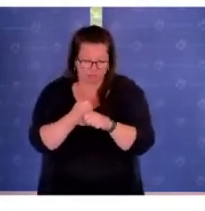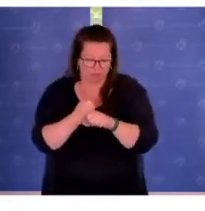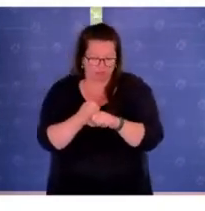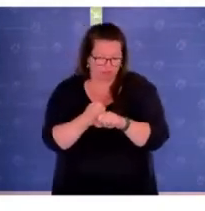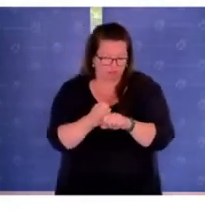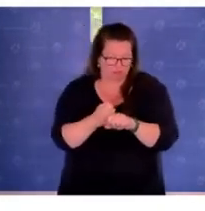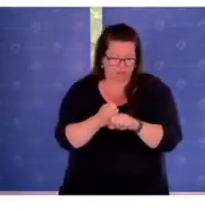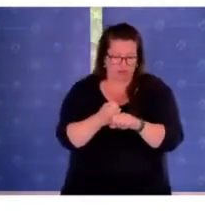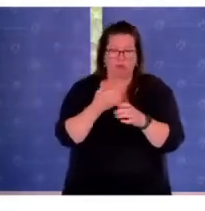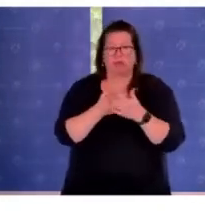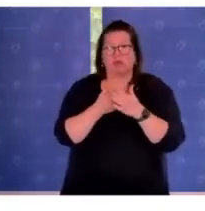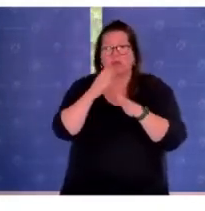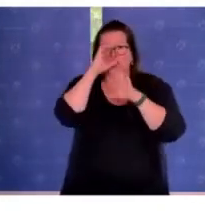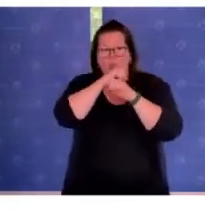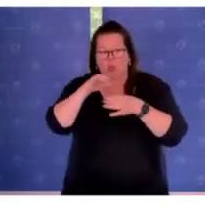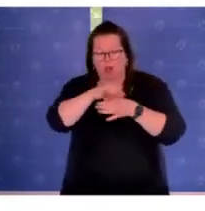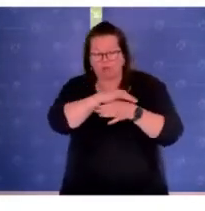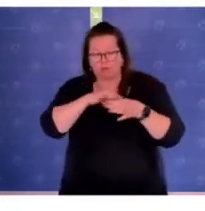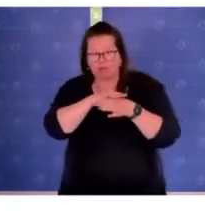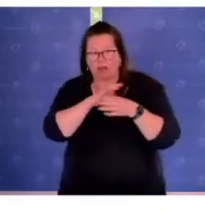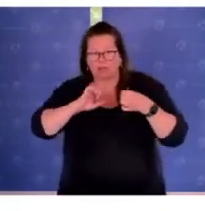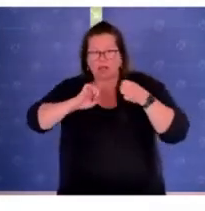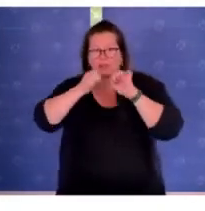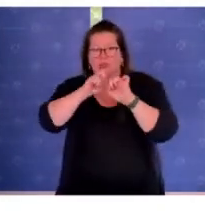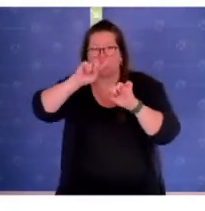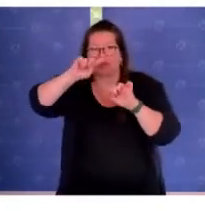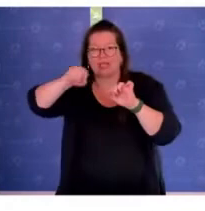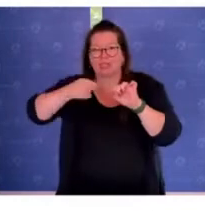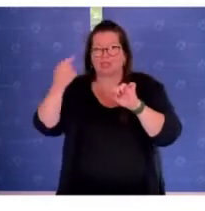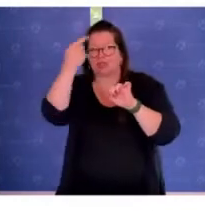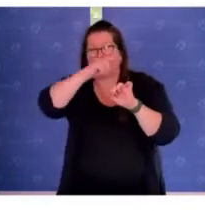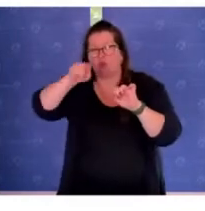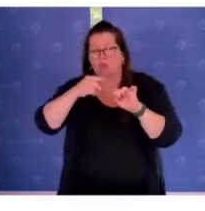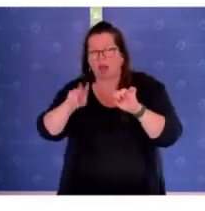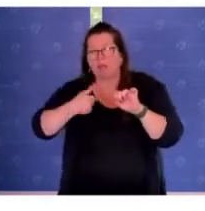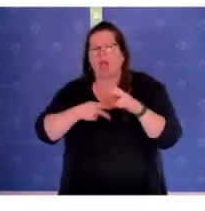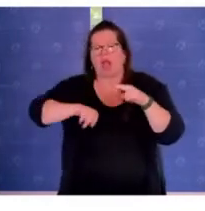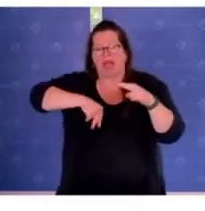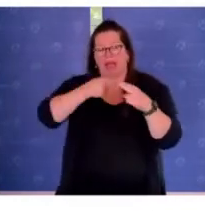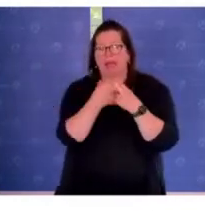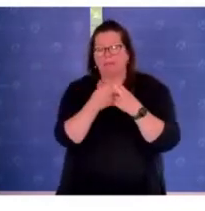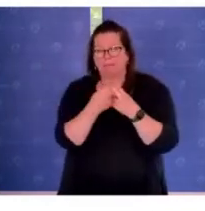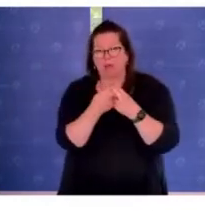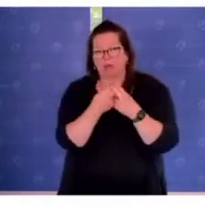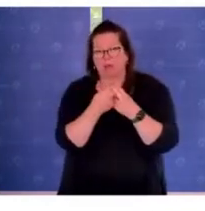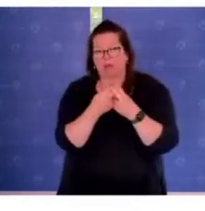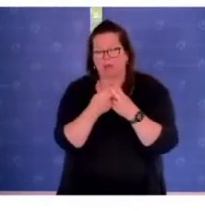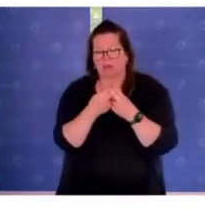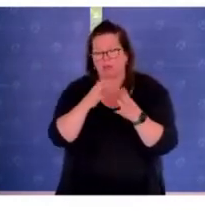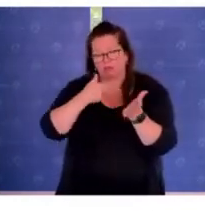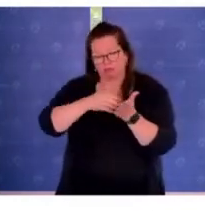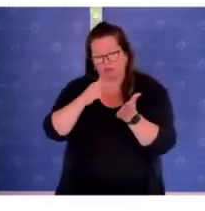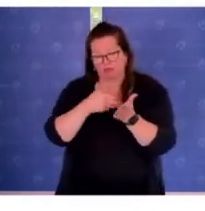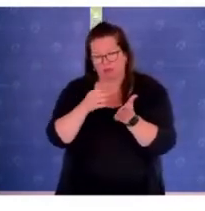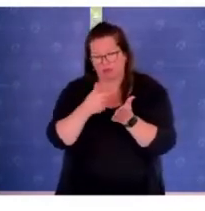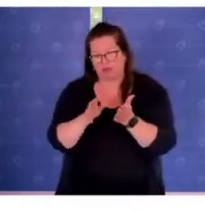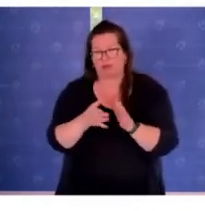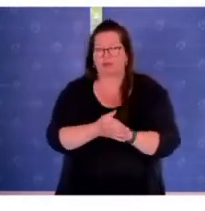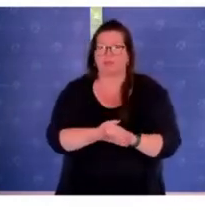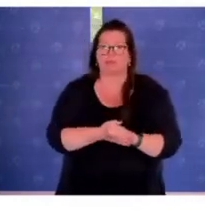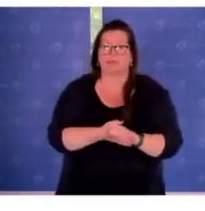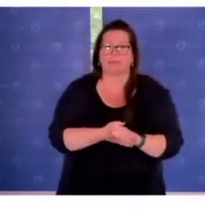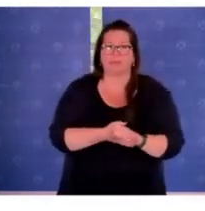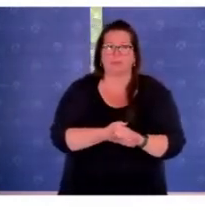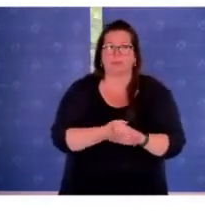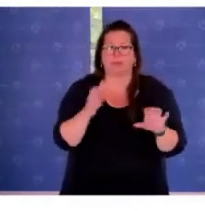wird diese Dunkelfeld-Kampagne auch im kommenden Jahr nochmal in etwas angepasster und erweiterter Weise fortgesetzt werden.